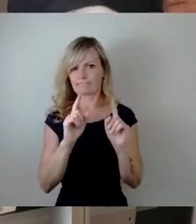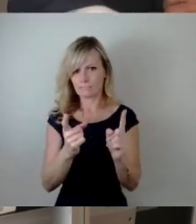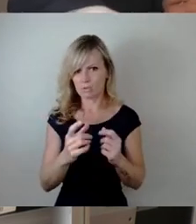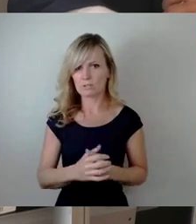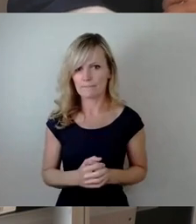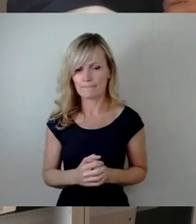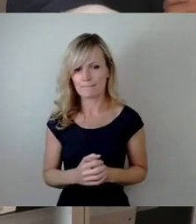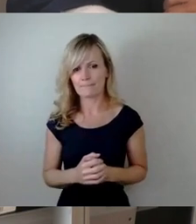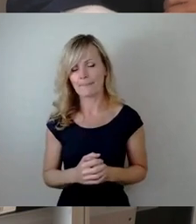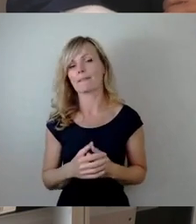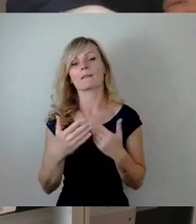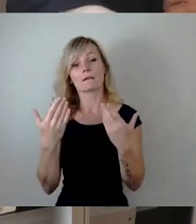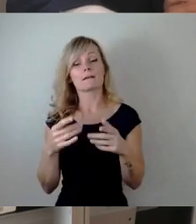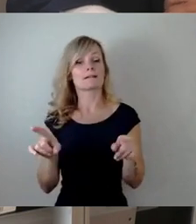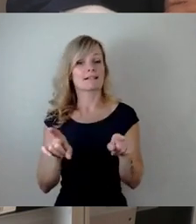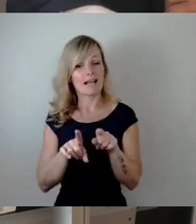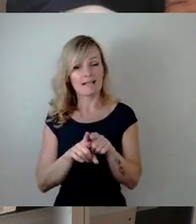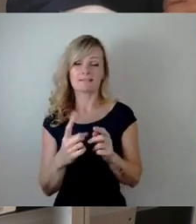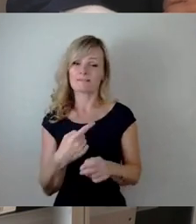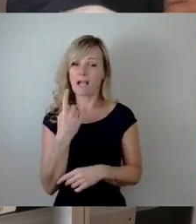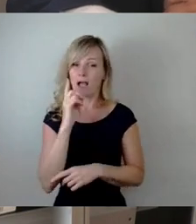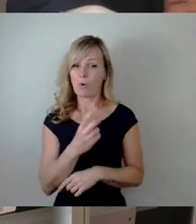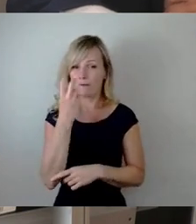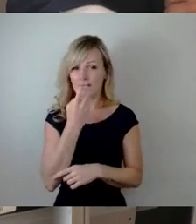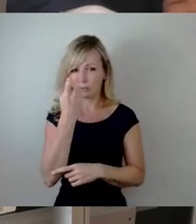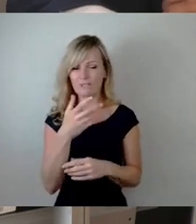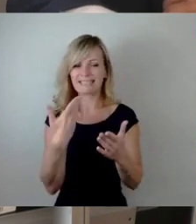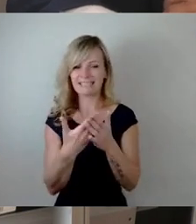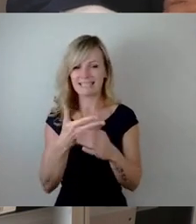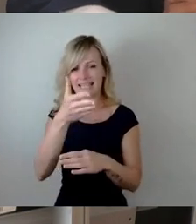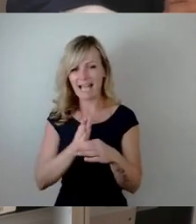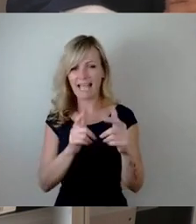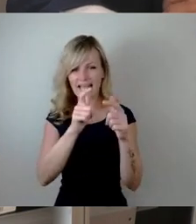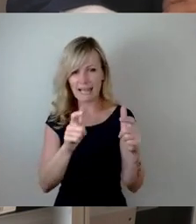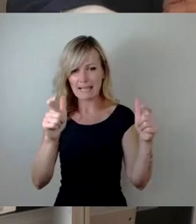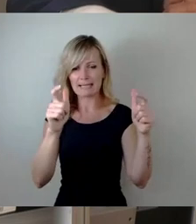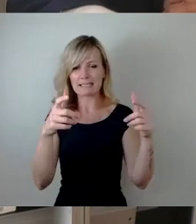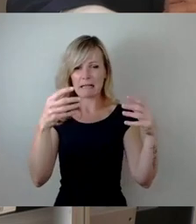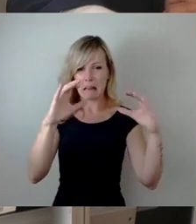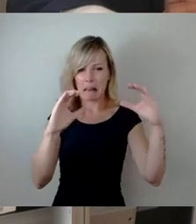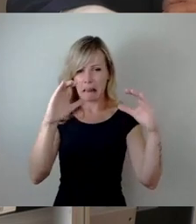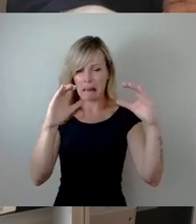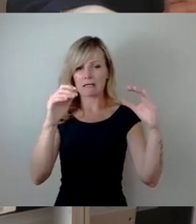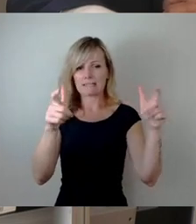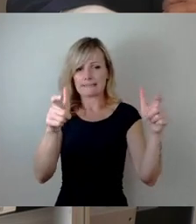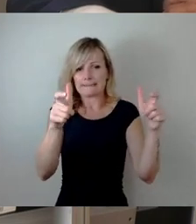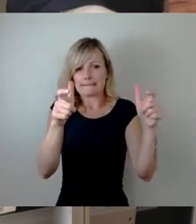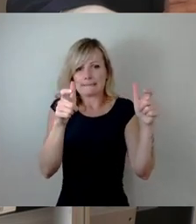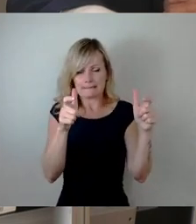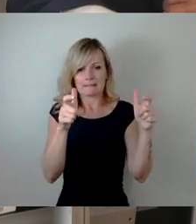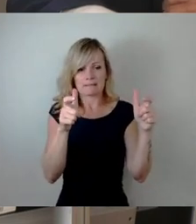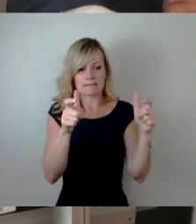die labilen Brückenteile zu entnehmen und weitestgehend